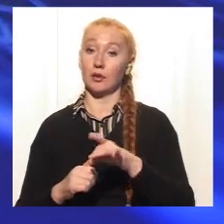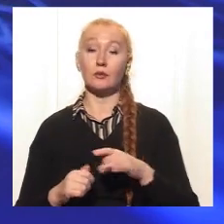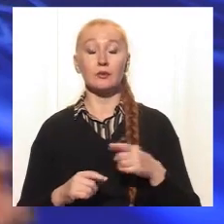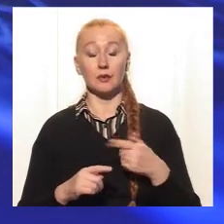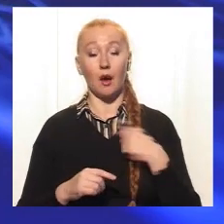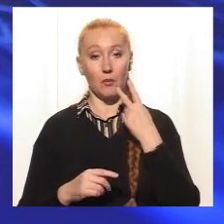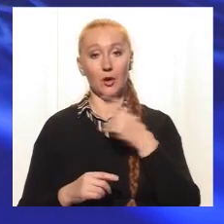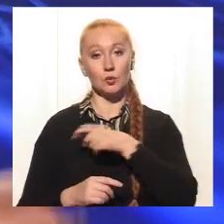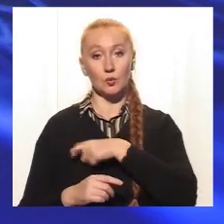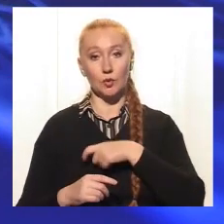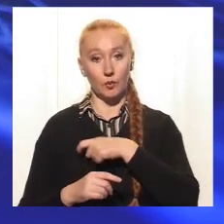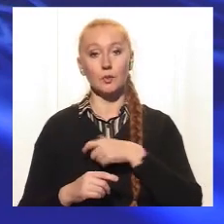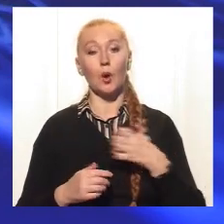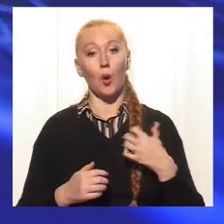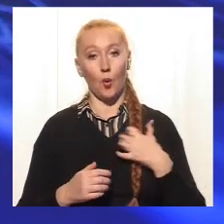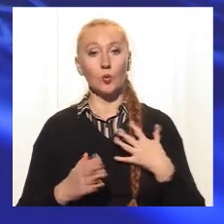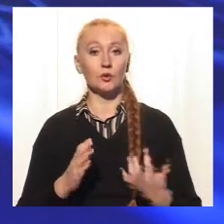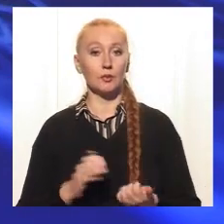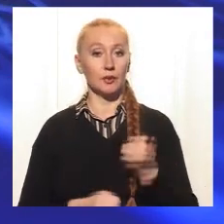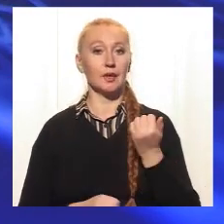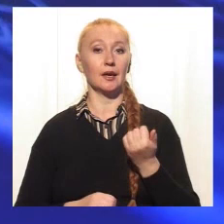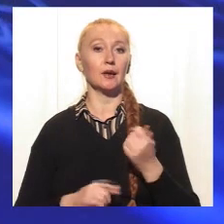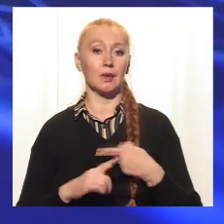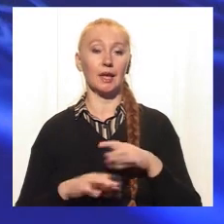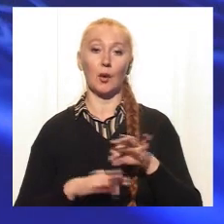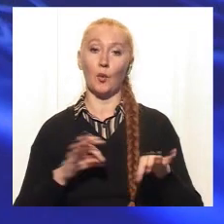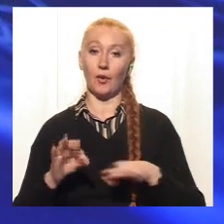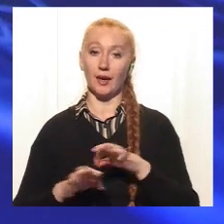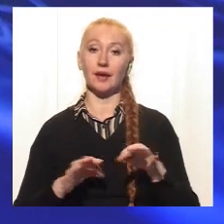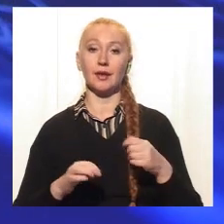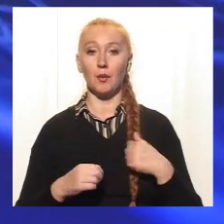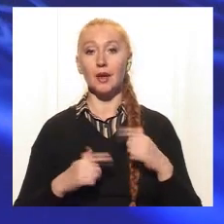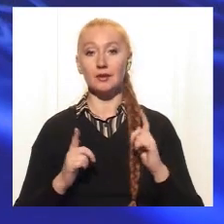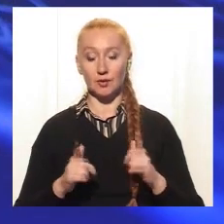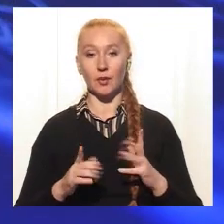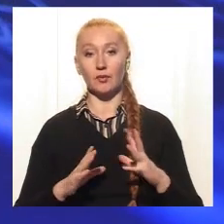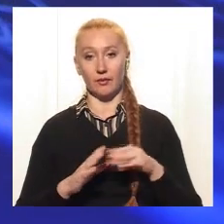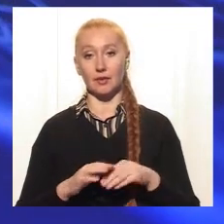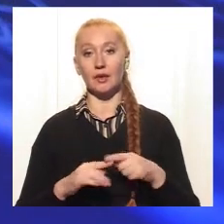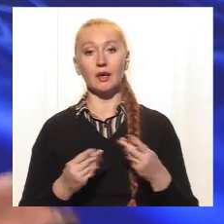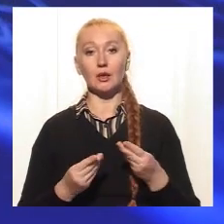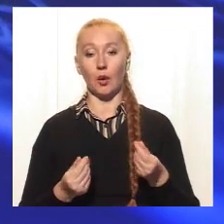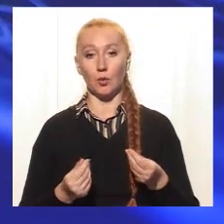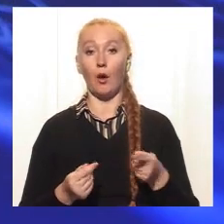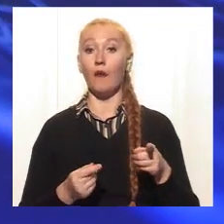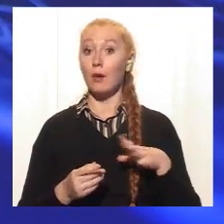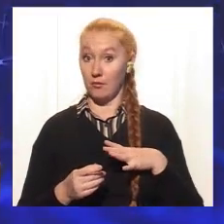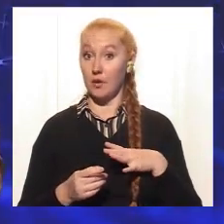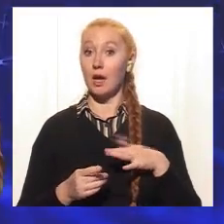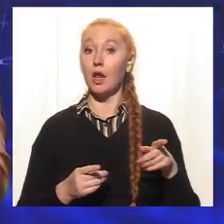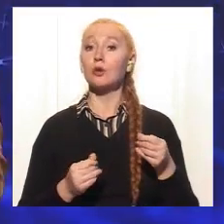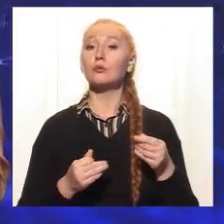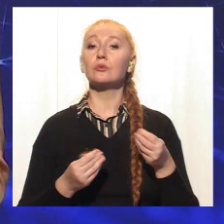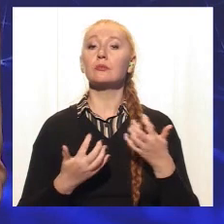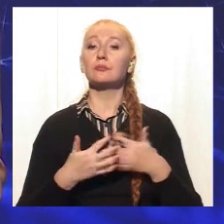що зараз депутати теж хочуть підтримати і такі проєкти, і вже згодні вкладати якісь гроші. Ви підраховували, скільки в